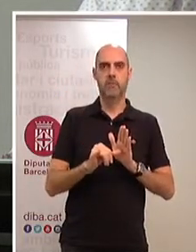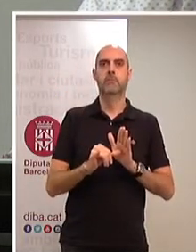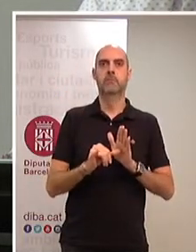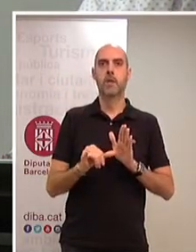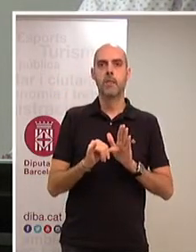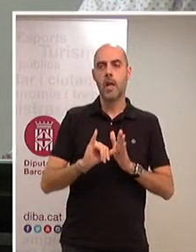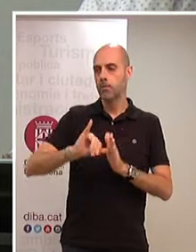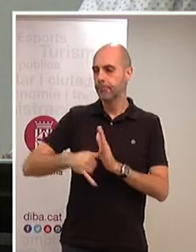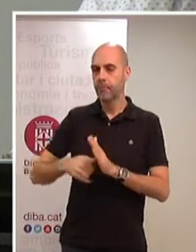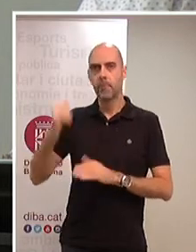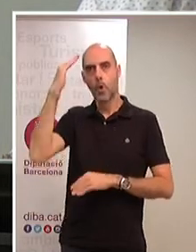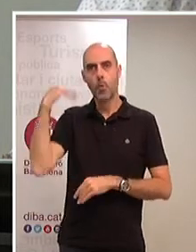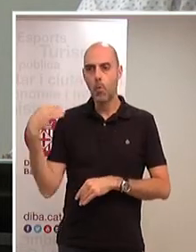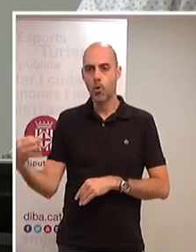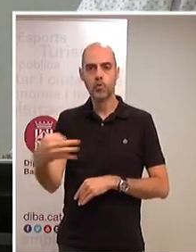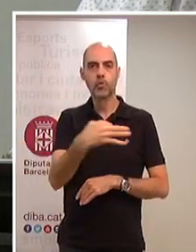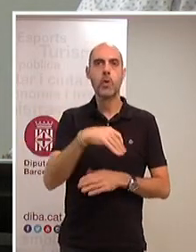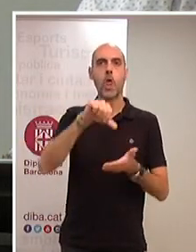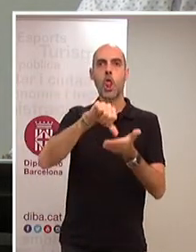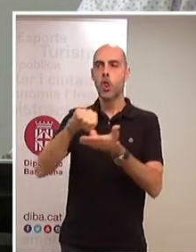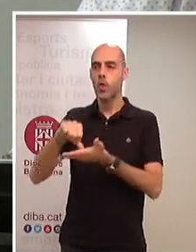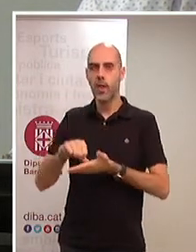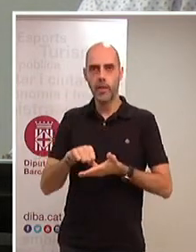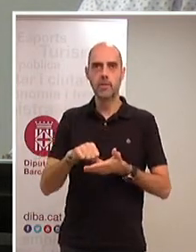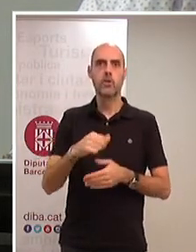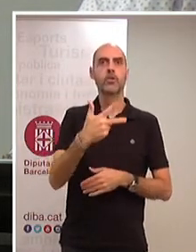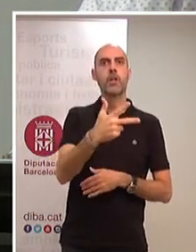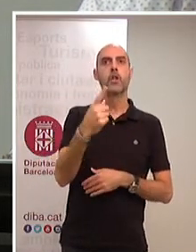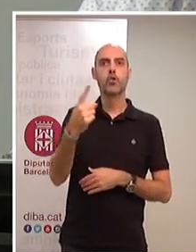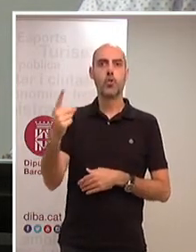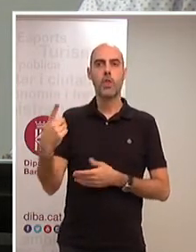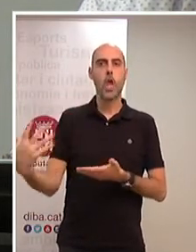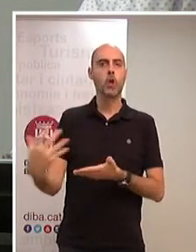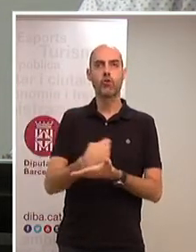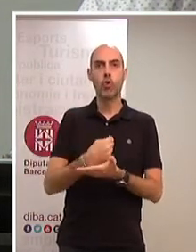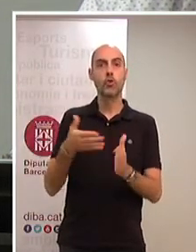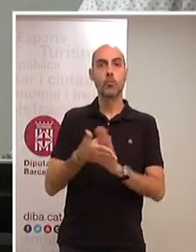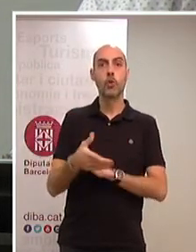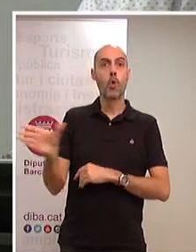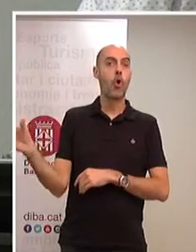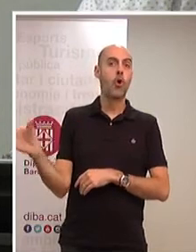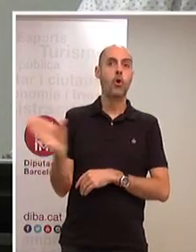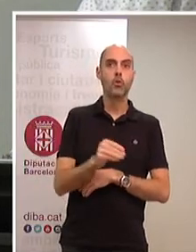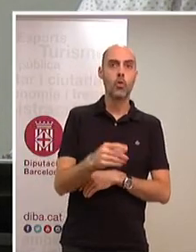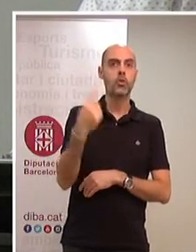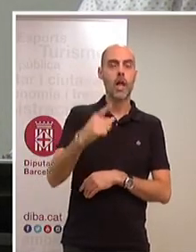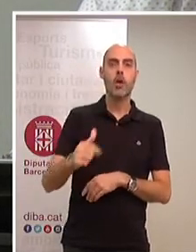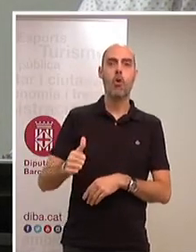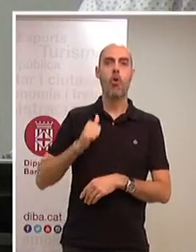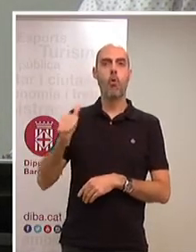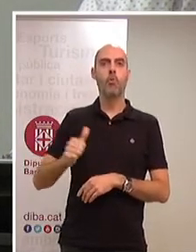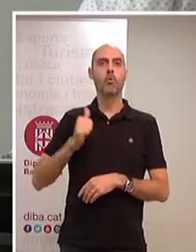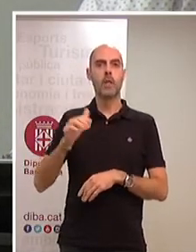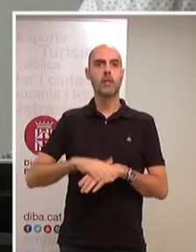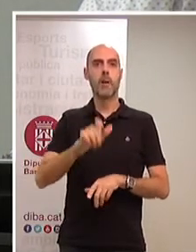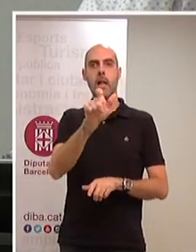nostres pobles, de les nostres ciutats, dels 311, perquè a tots arreu pugui haver-hi oportunitats per